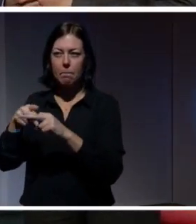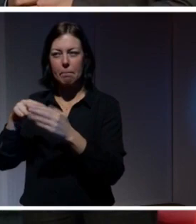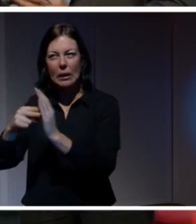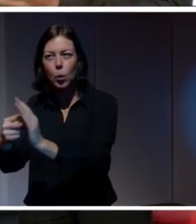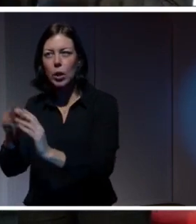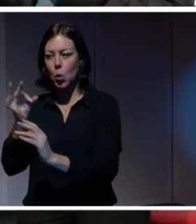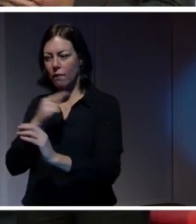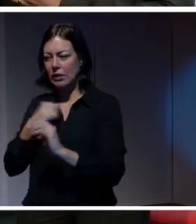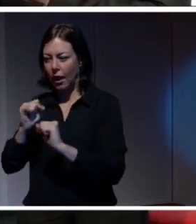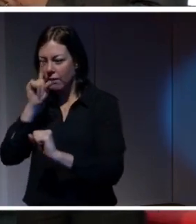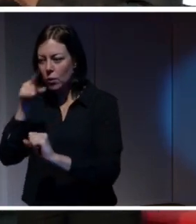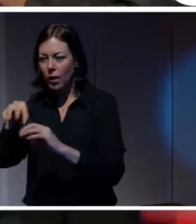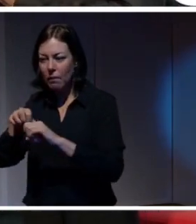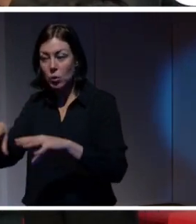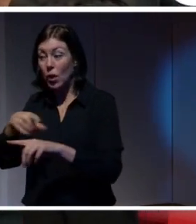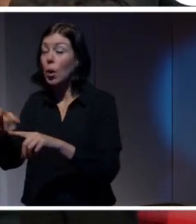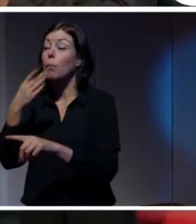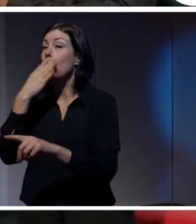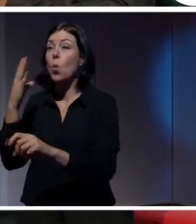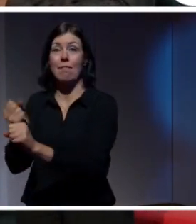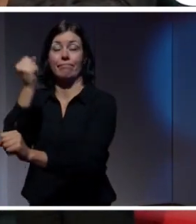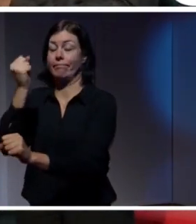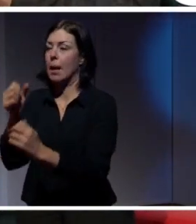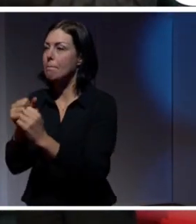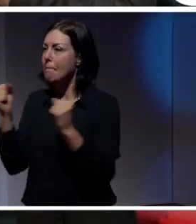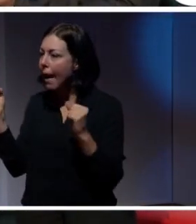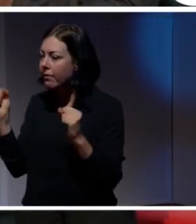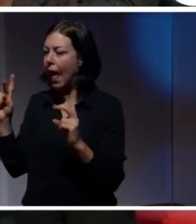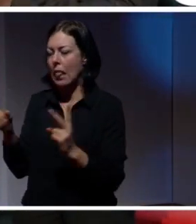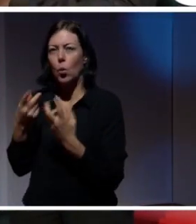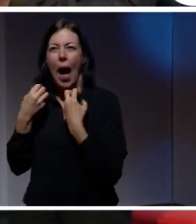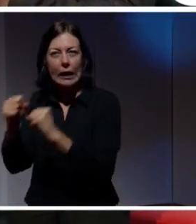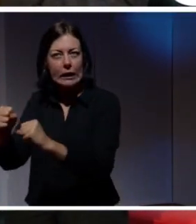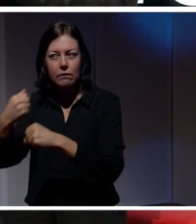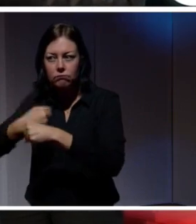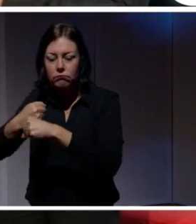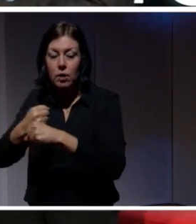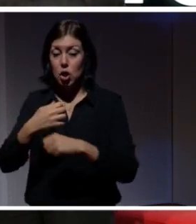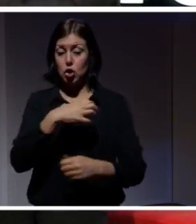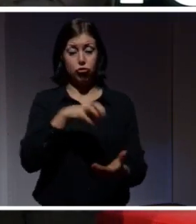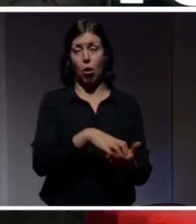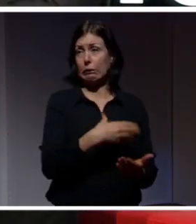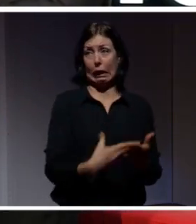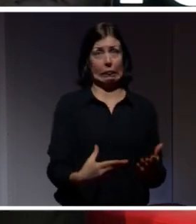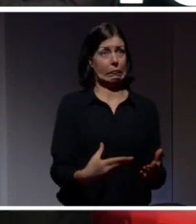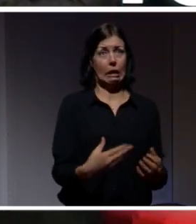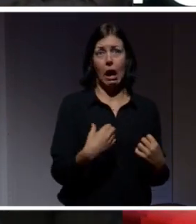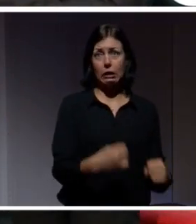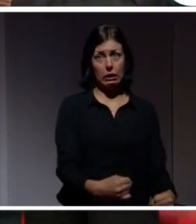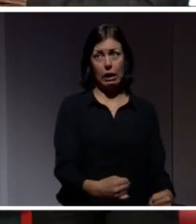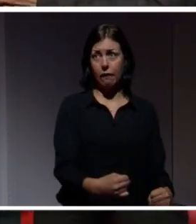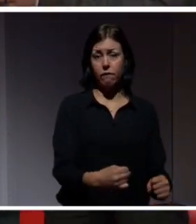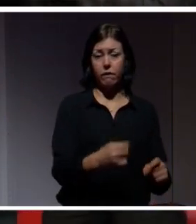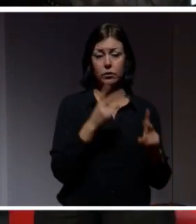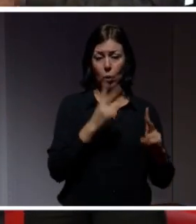informationen. De är inte på långa vägar hemma än, tycker jag. Men de är väldigt aktiva i det. Staten är inte alls lika aktiv på den